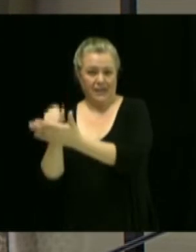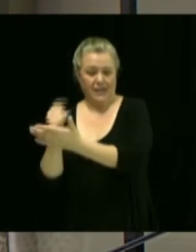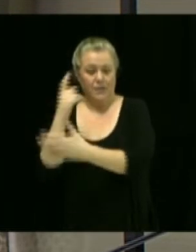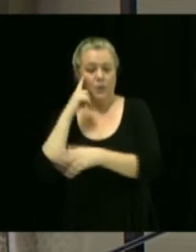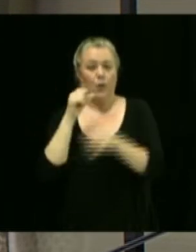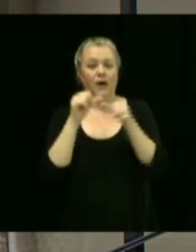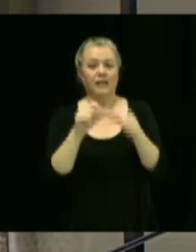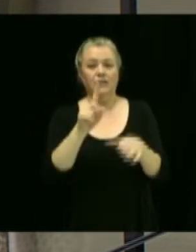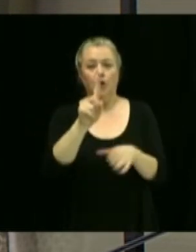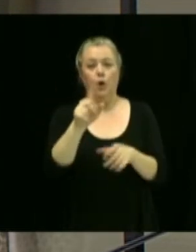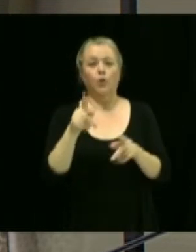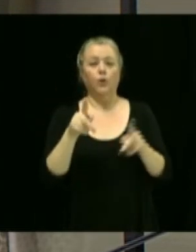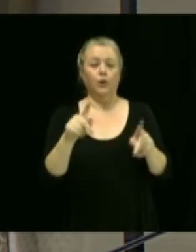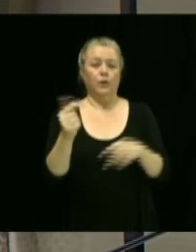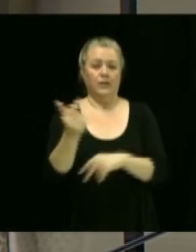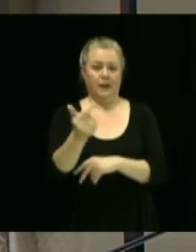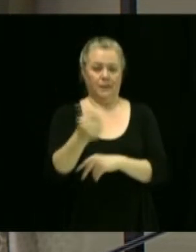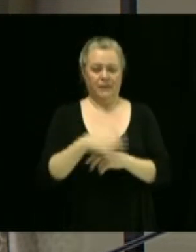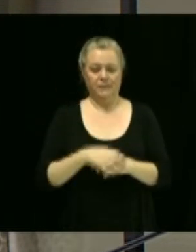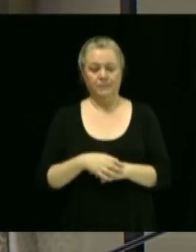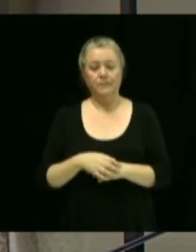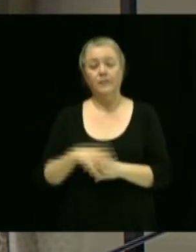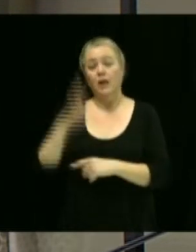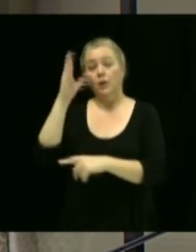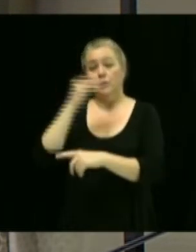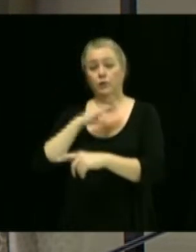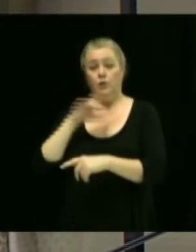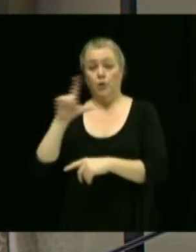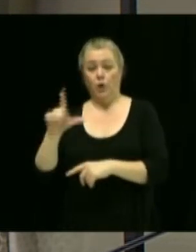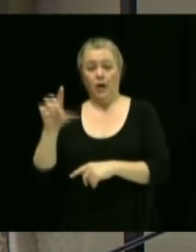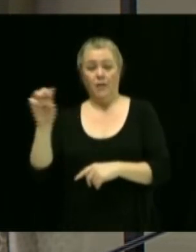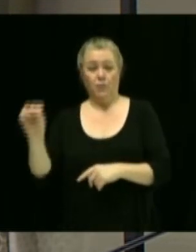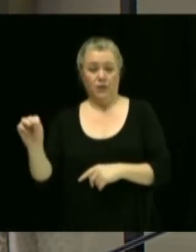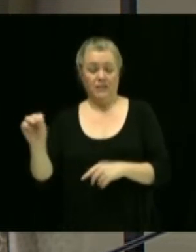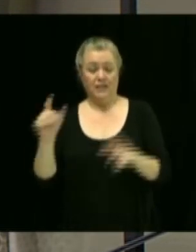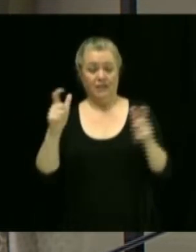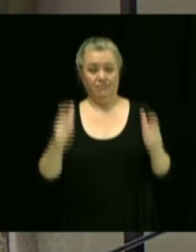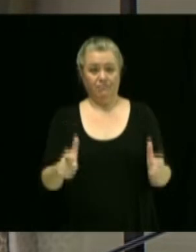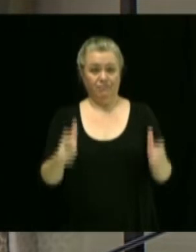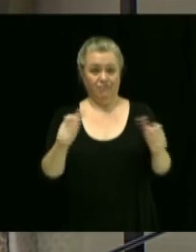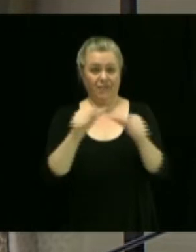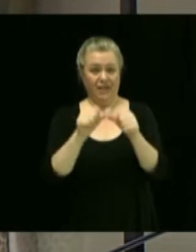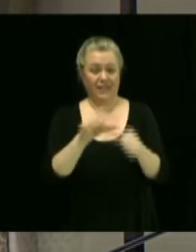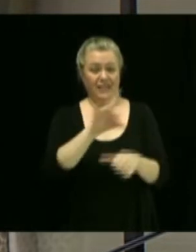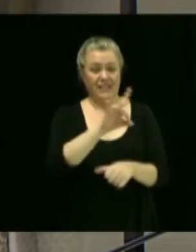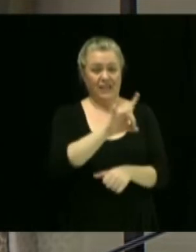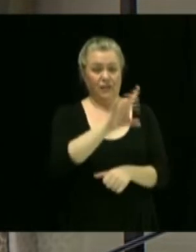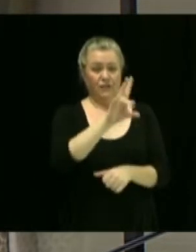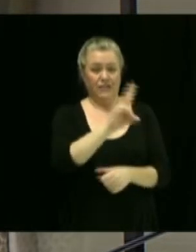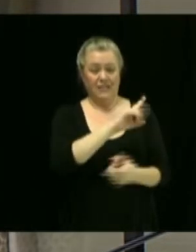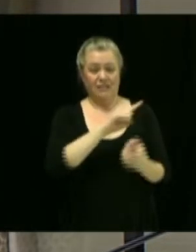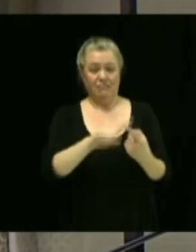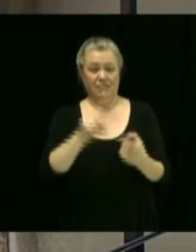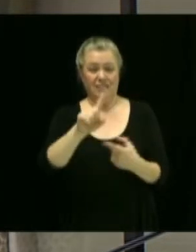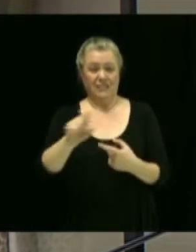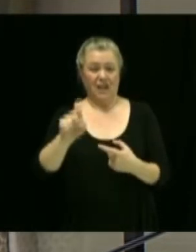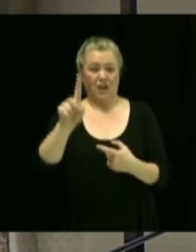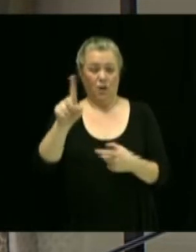Gabi, également le projet de M. Laurent Moisan pour le 87 à 101 rue Saint-Jean-Baptiste,